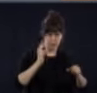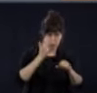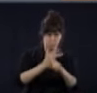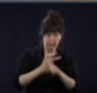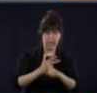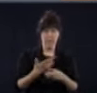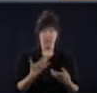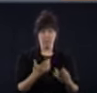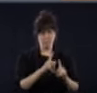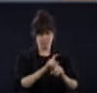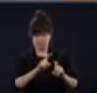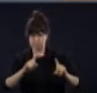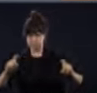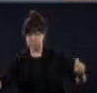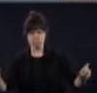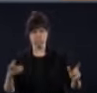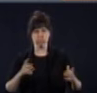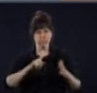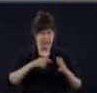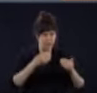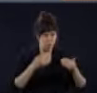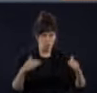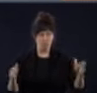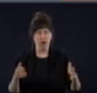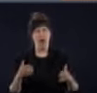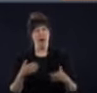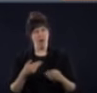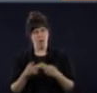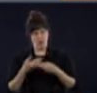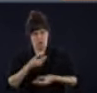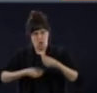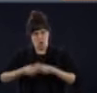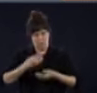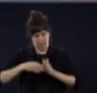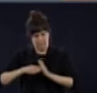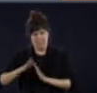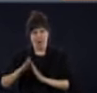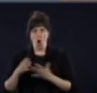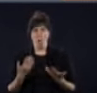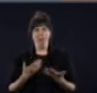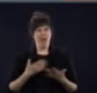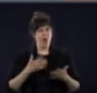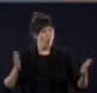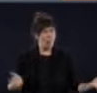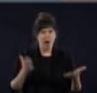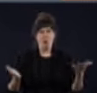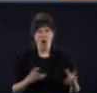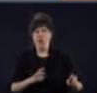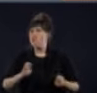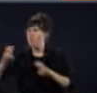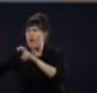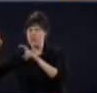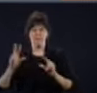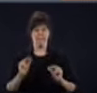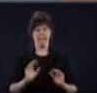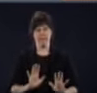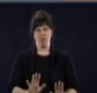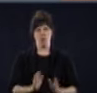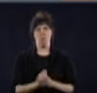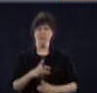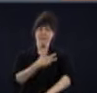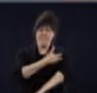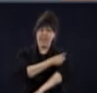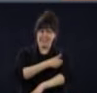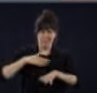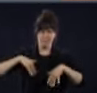à aller voyager. Et si jamais on le refait aussi, tant qu'on n'aura pas nécessairement un vaccin, ça va être une façon différente probablement